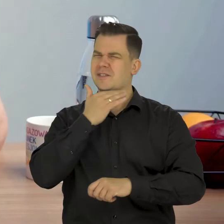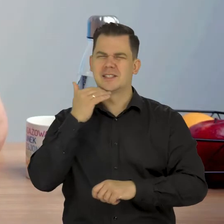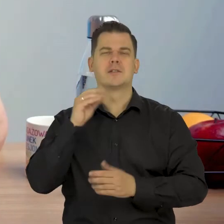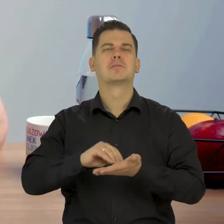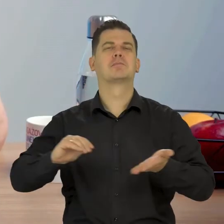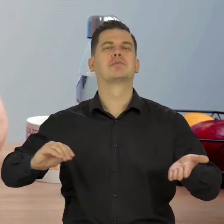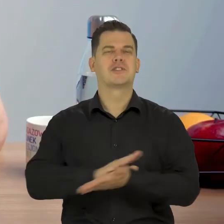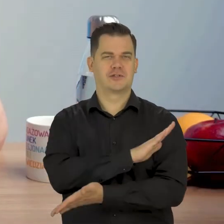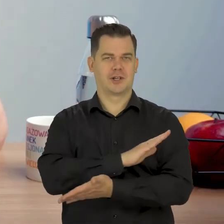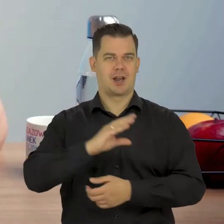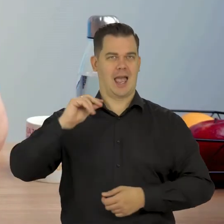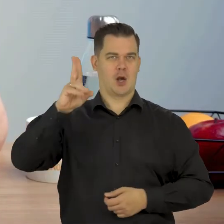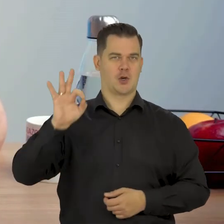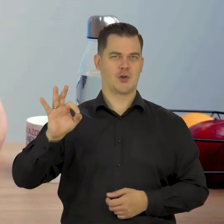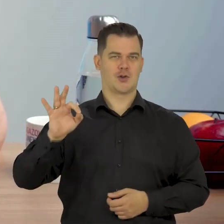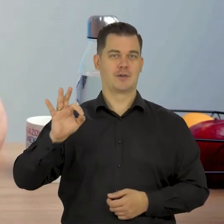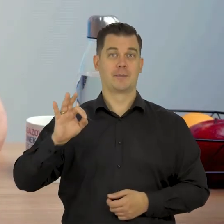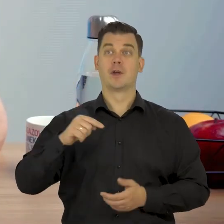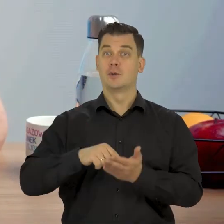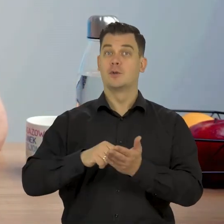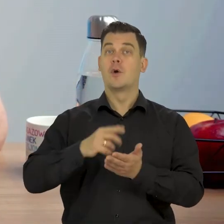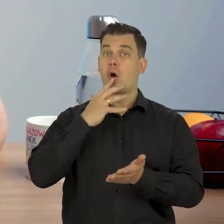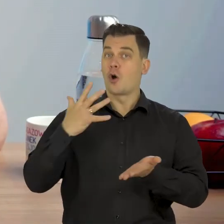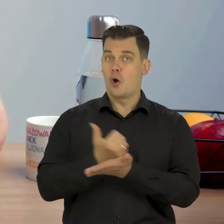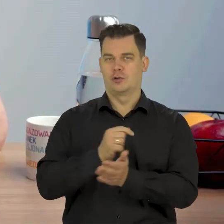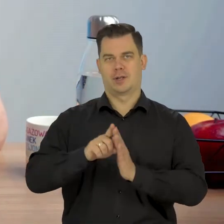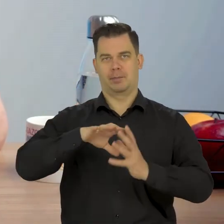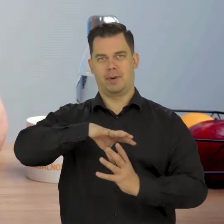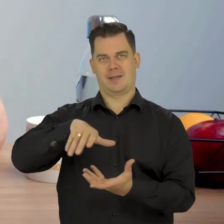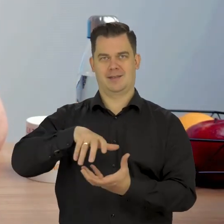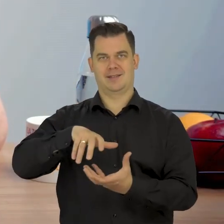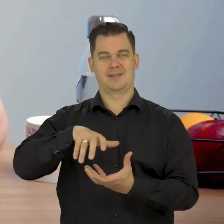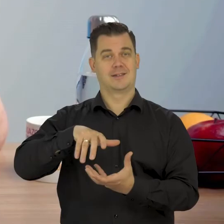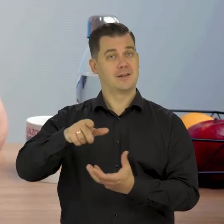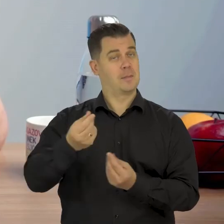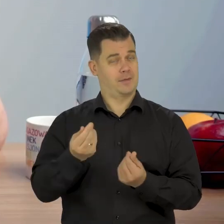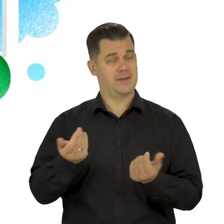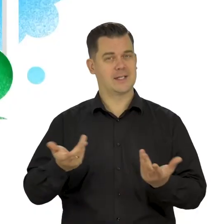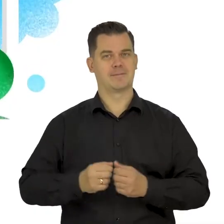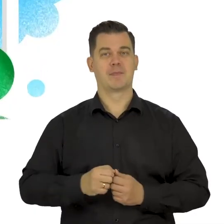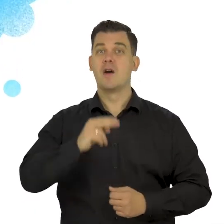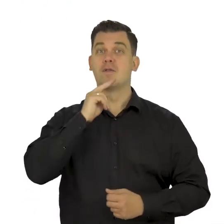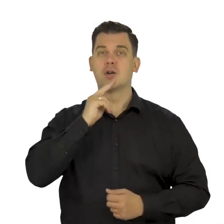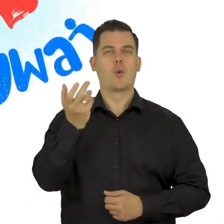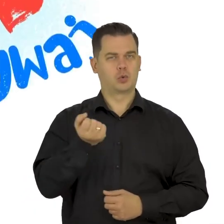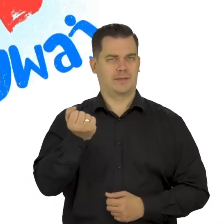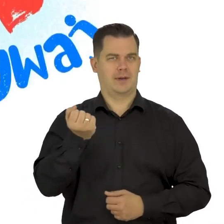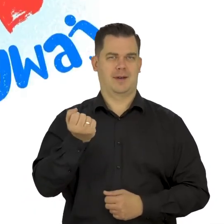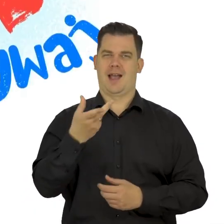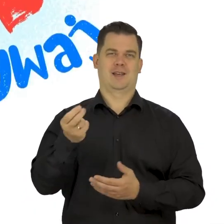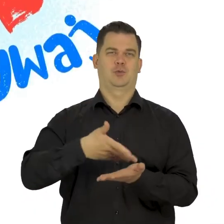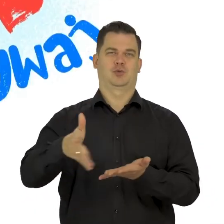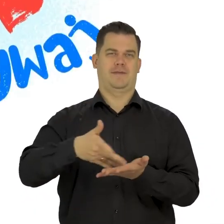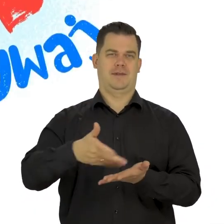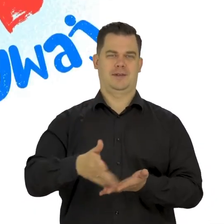wyrobić sobie kilka ekonowyków z pożytkiem dla planety i portfela. Woda. Używaj.